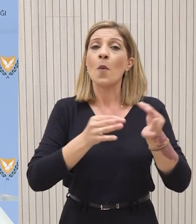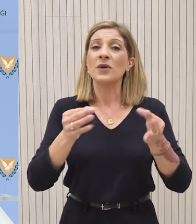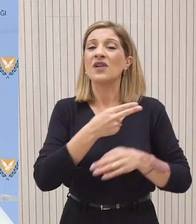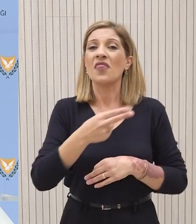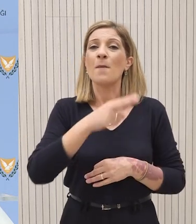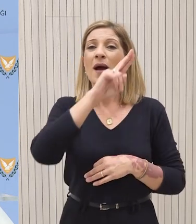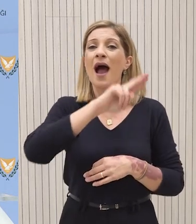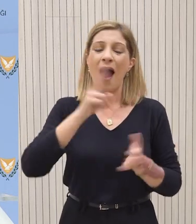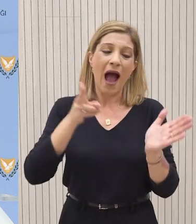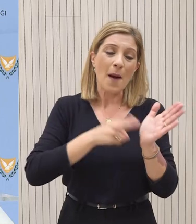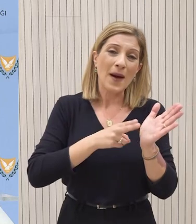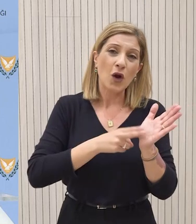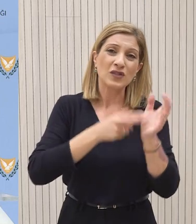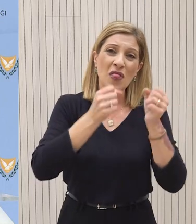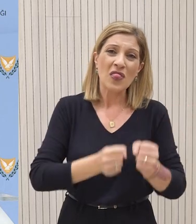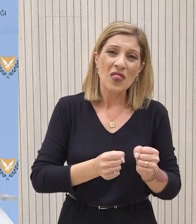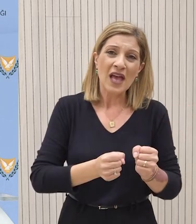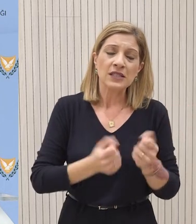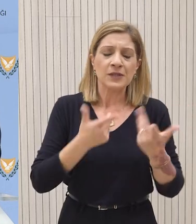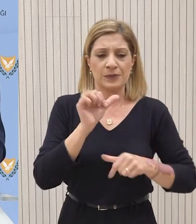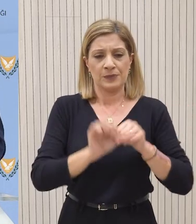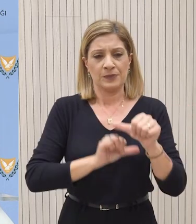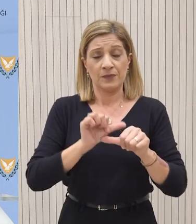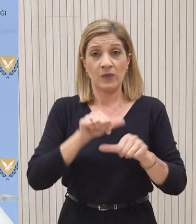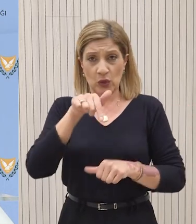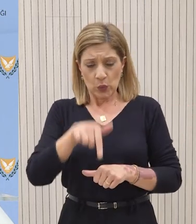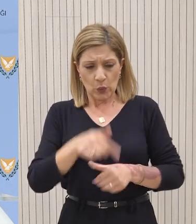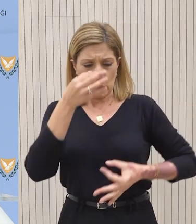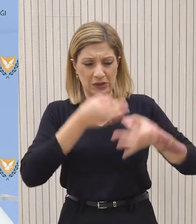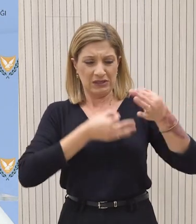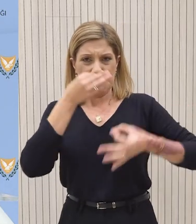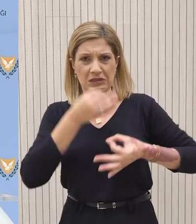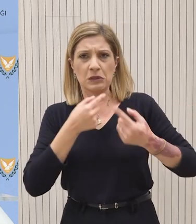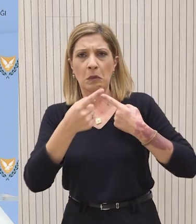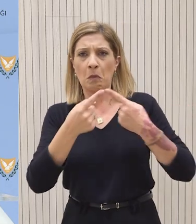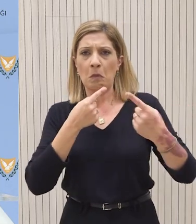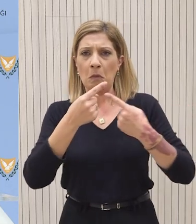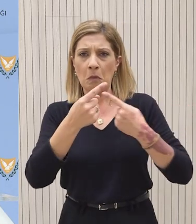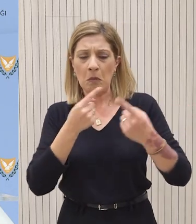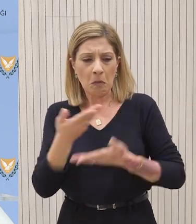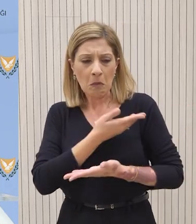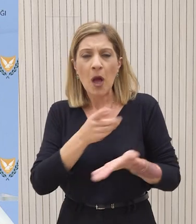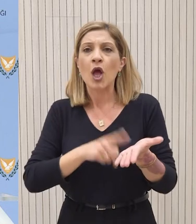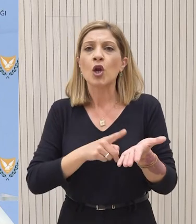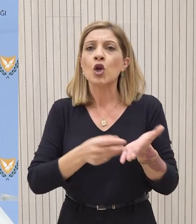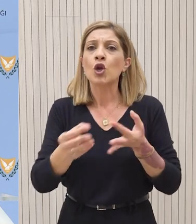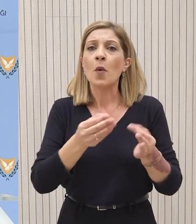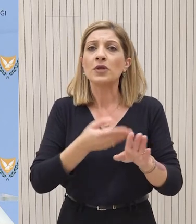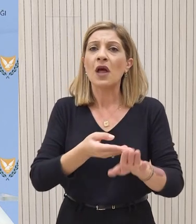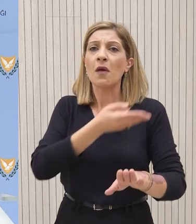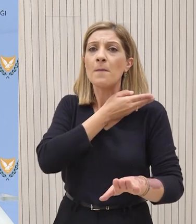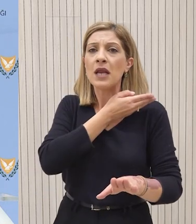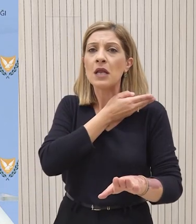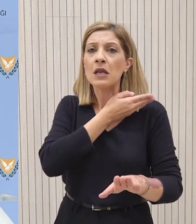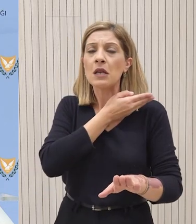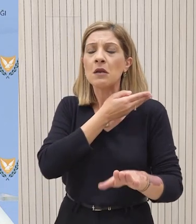περί απαγόρευσης πλήρωσης καινών θέσεων νόμου. Άρα η συζήτηση που γίνεται σήμερα, αν περνούσε το νομοσχέδιο που η προηγούμενη κυβέρνηση έχει καταθέσει, δεν θα